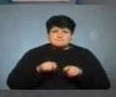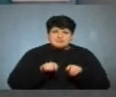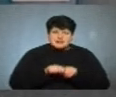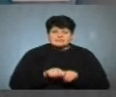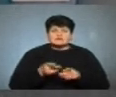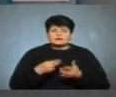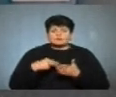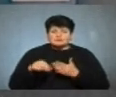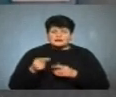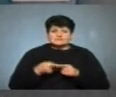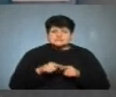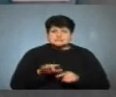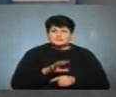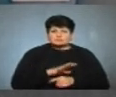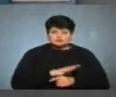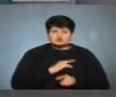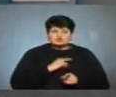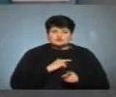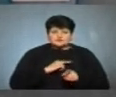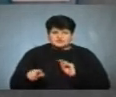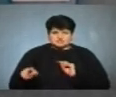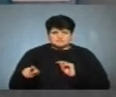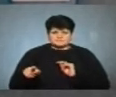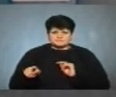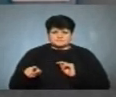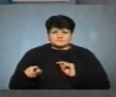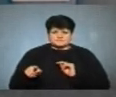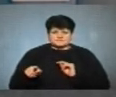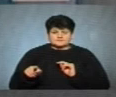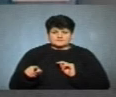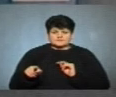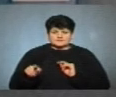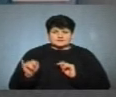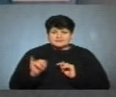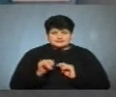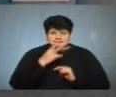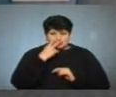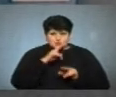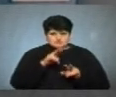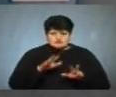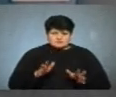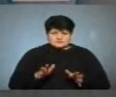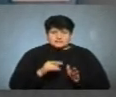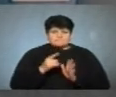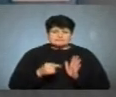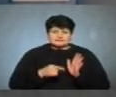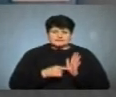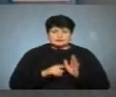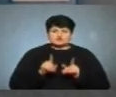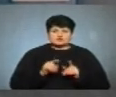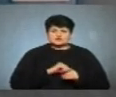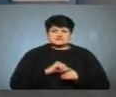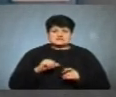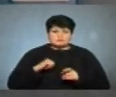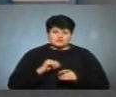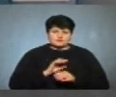закуповували, це було набагато швидше, скажімо, і не розглядали питання щодо самого